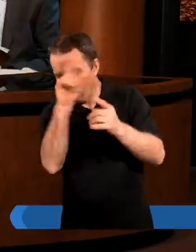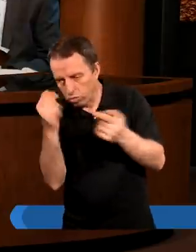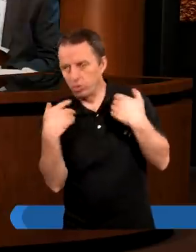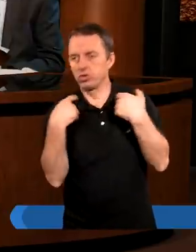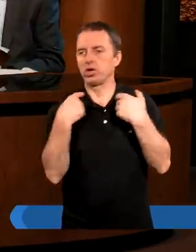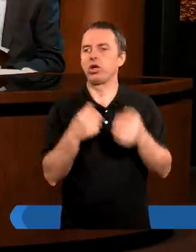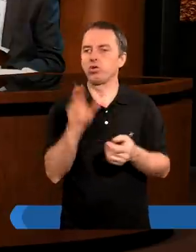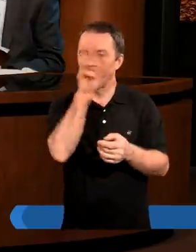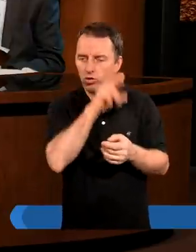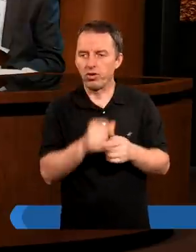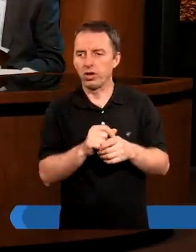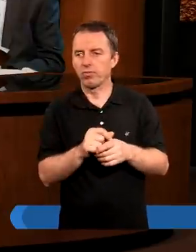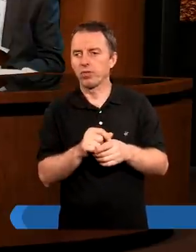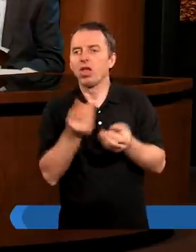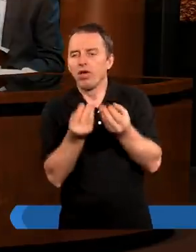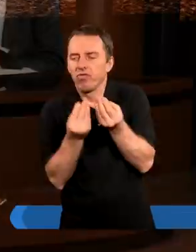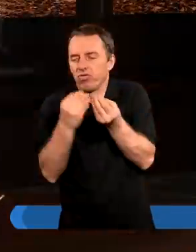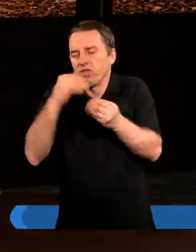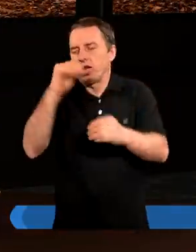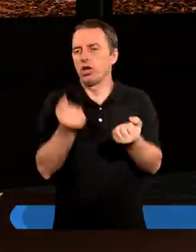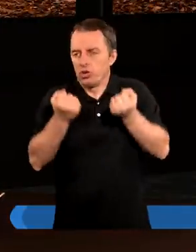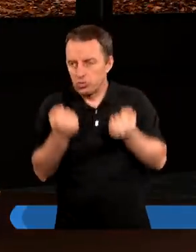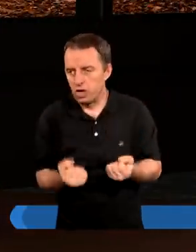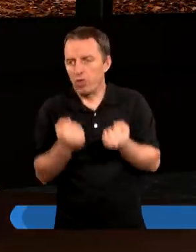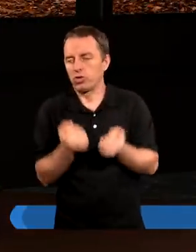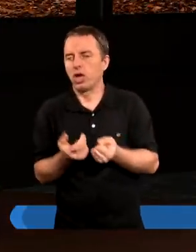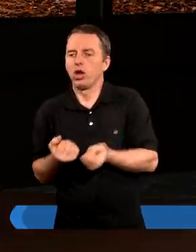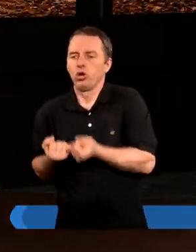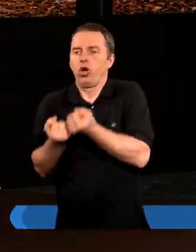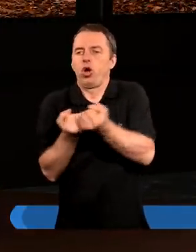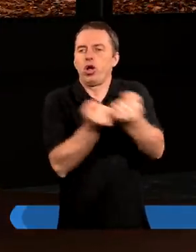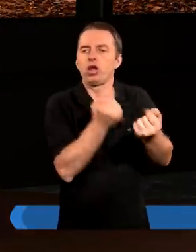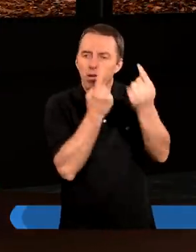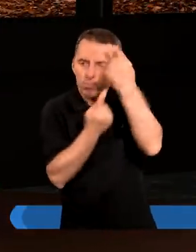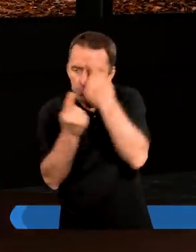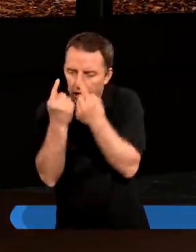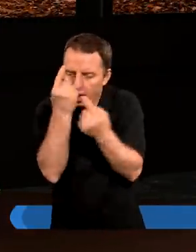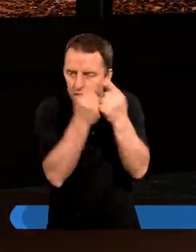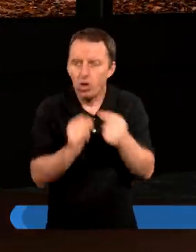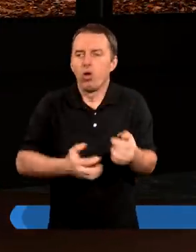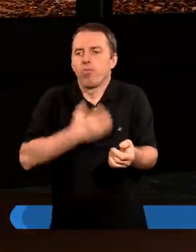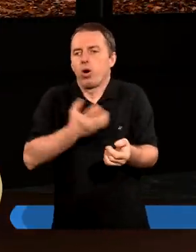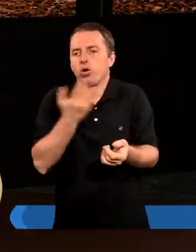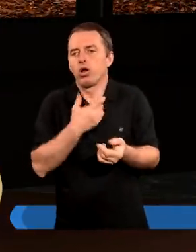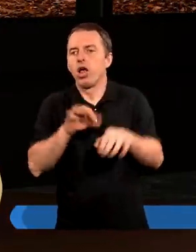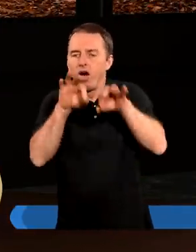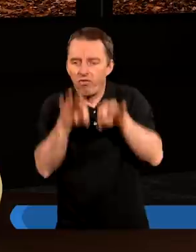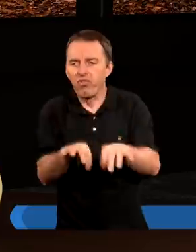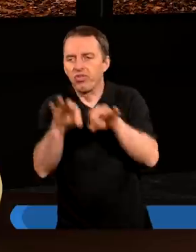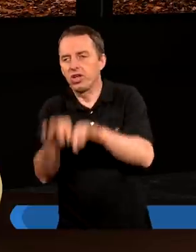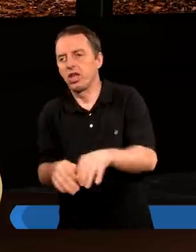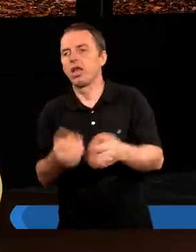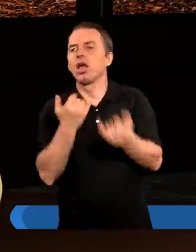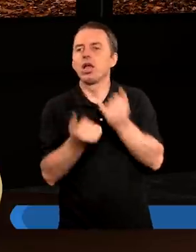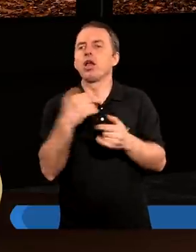rzeczywistość, to wielki ciężar nosiliśmy w myślach, poczuciu obwiniania nas.